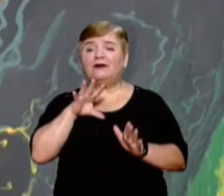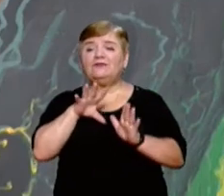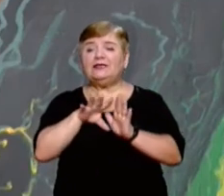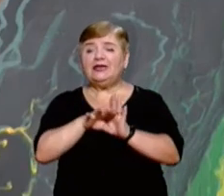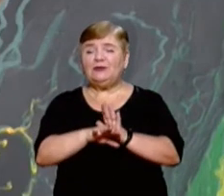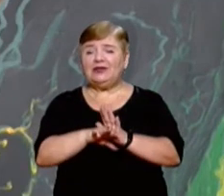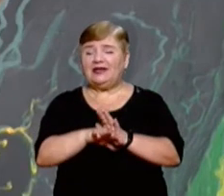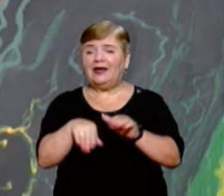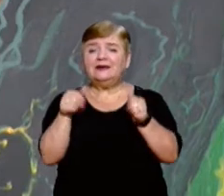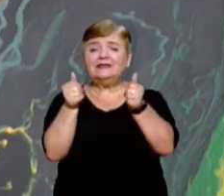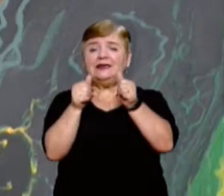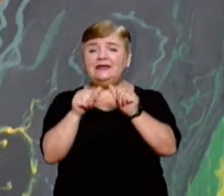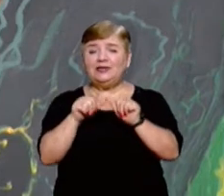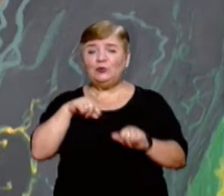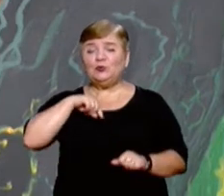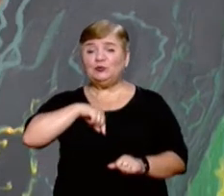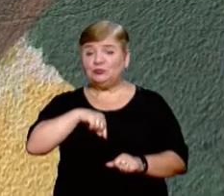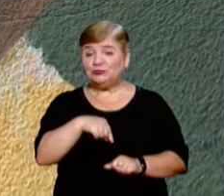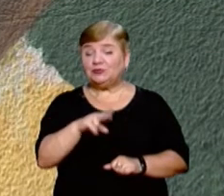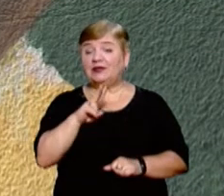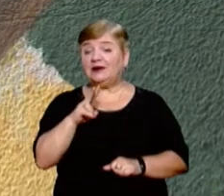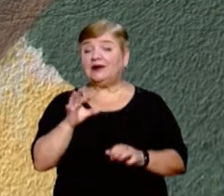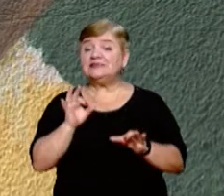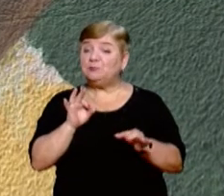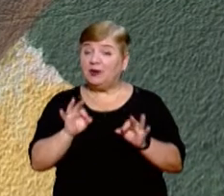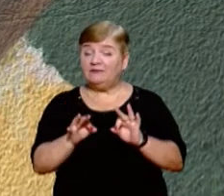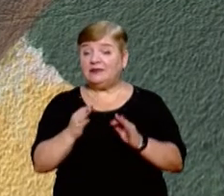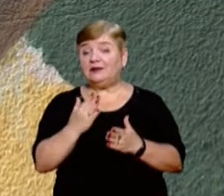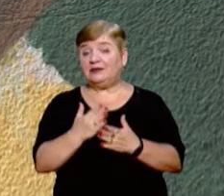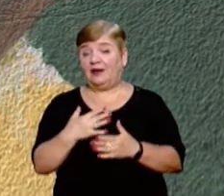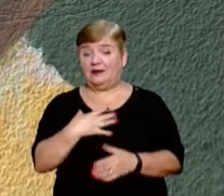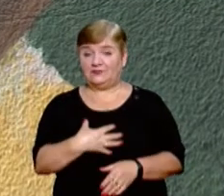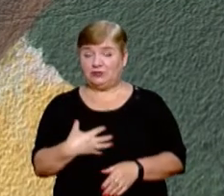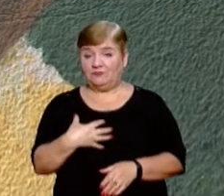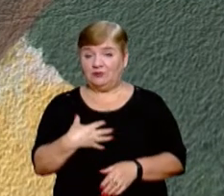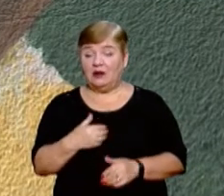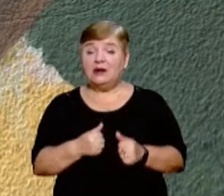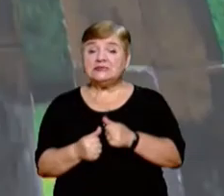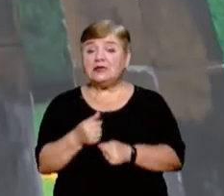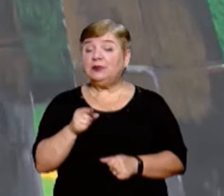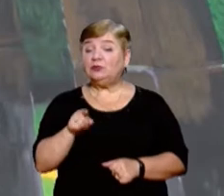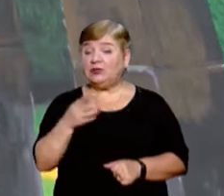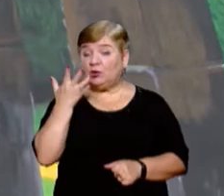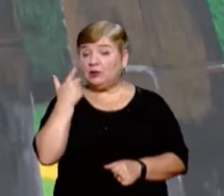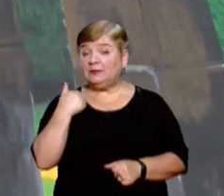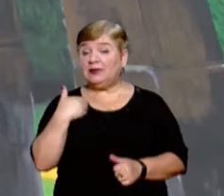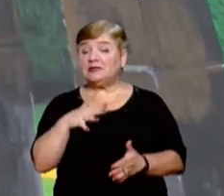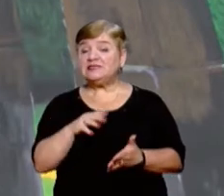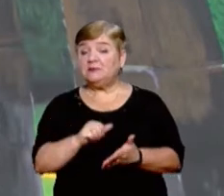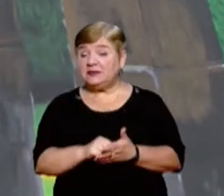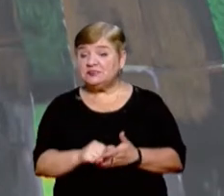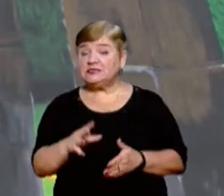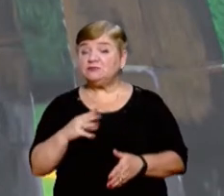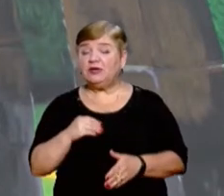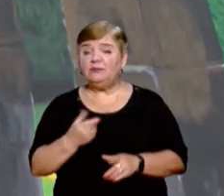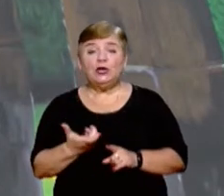тендітну людську душу в тій справі, яка для нас є найважливішою. Бо саме тоді, коли ми займаємося чимсь своїм